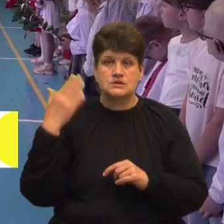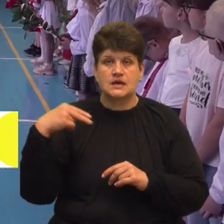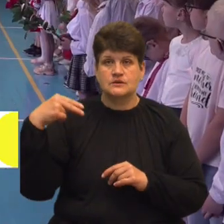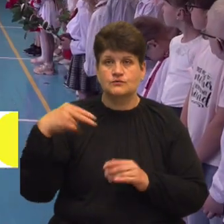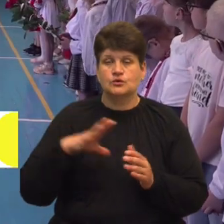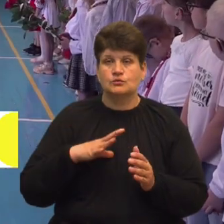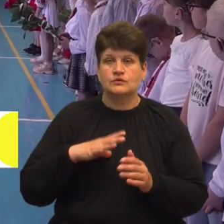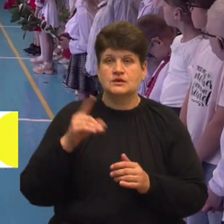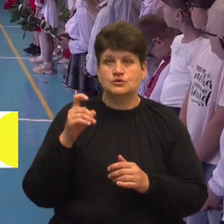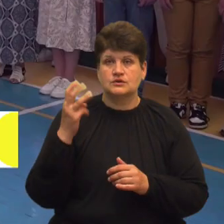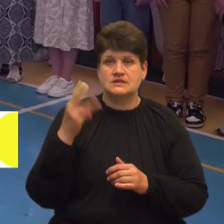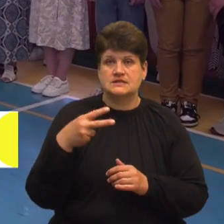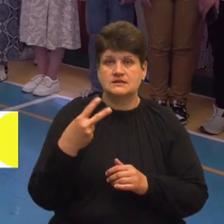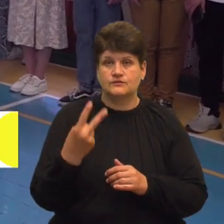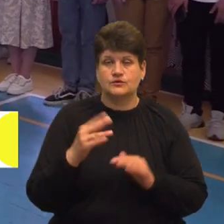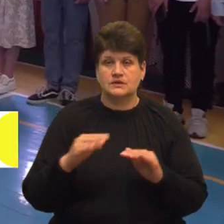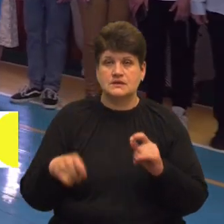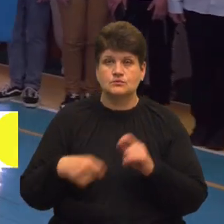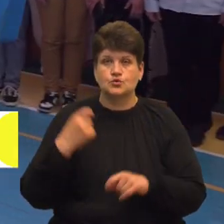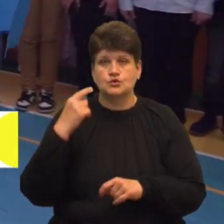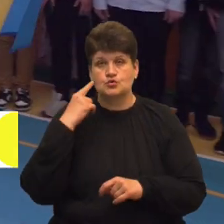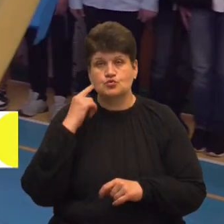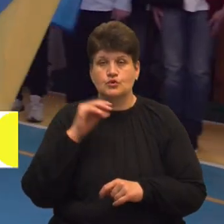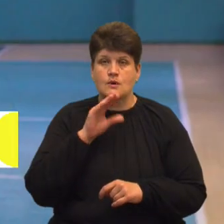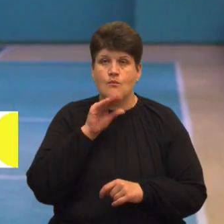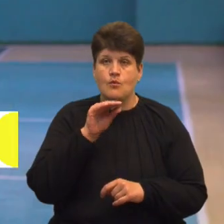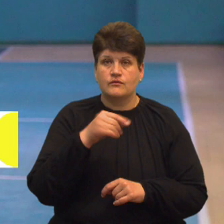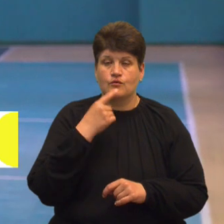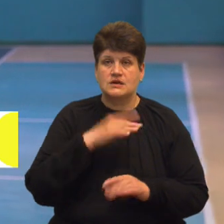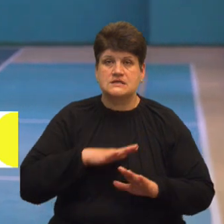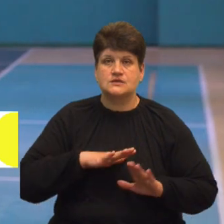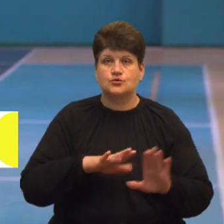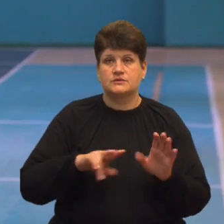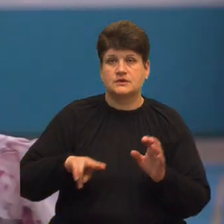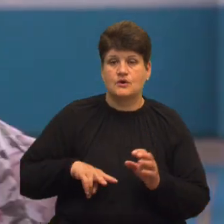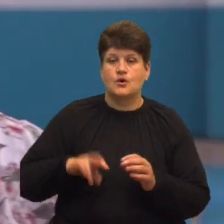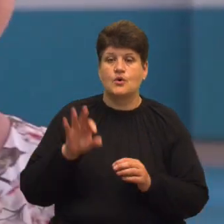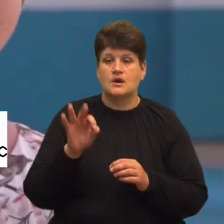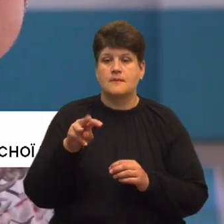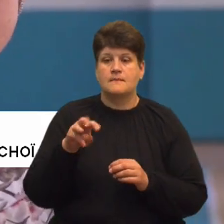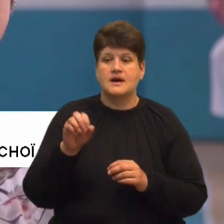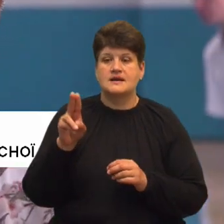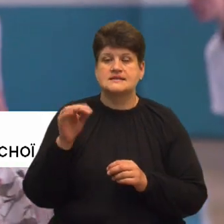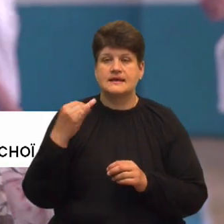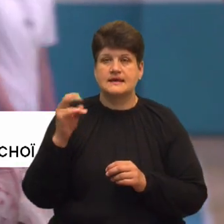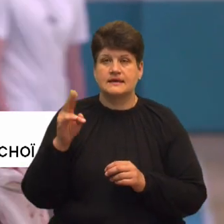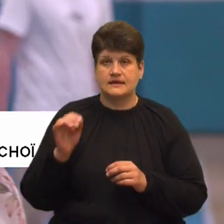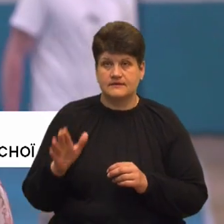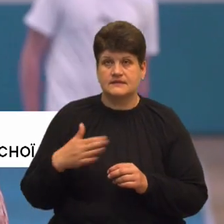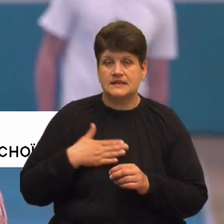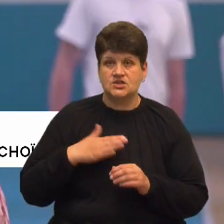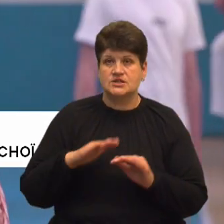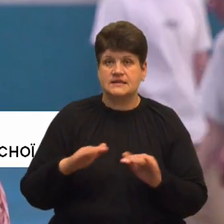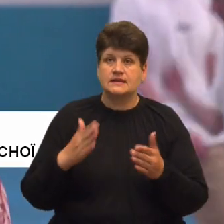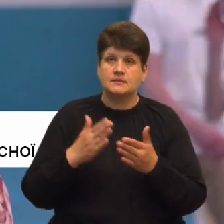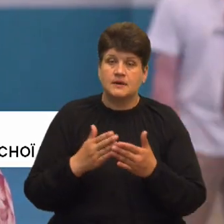для 132 учнів з порушеннями слуху та мовлення, каже заступниця директора школи Ольга Мацейків. Наші діти мають потребу і